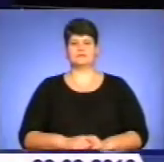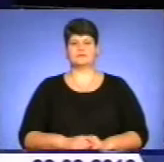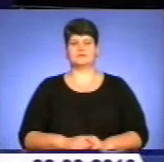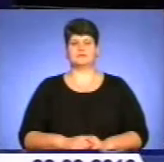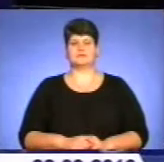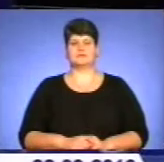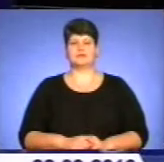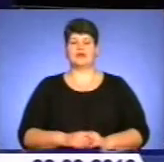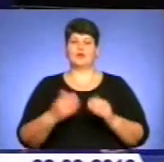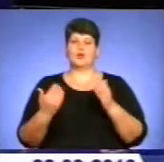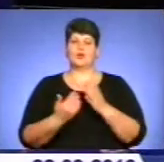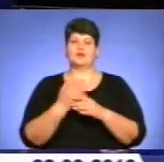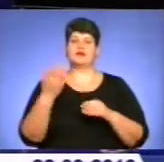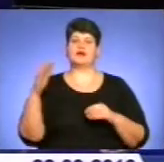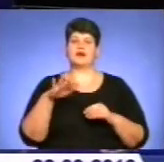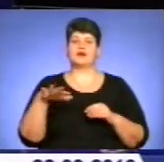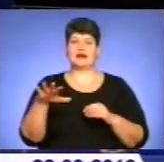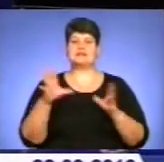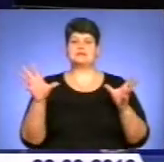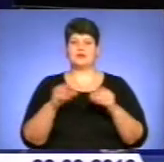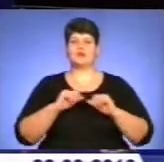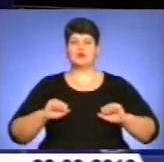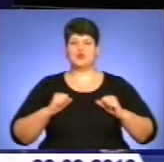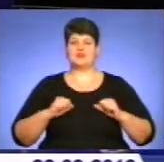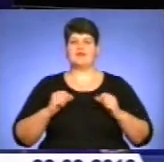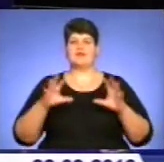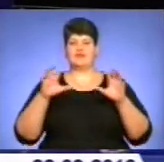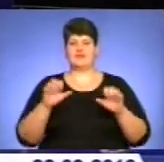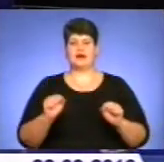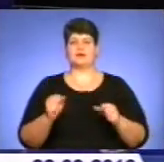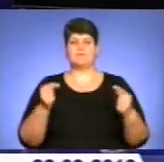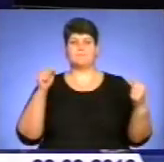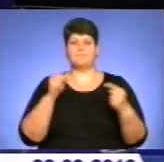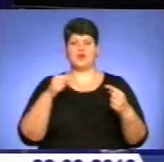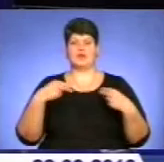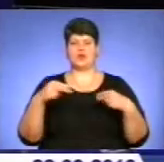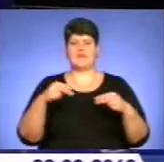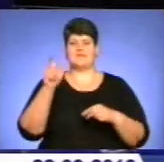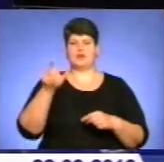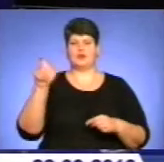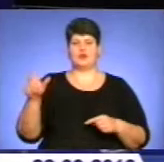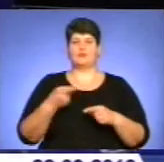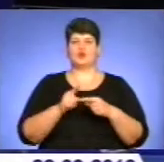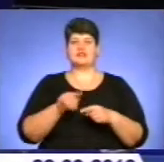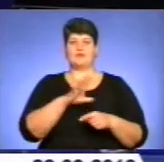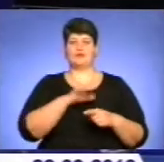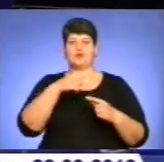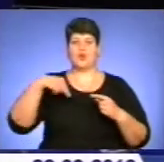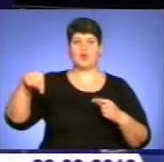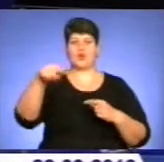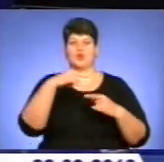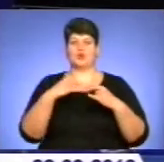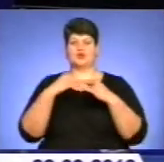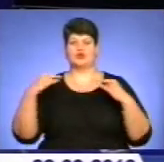І до новин краю. Спільними зусиллями влади та громади проти торгівлі людьми. Про це йшлося під час круглого столу в